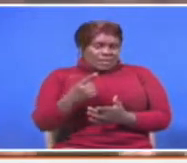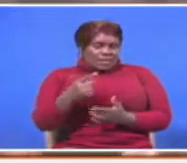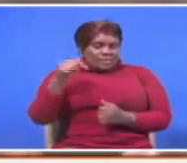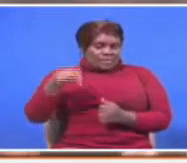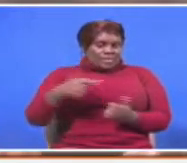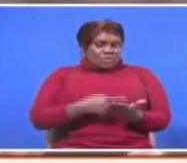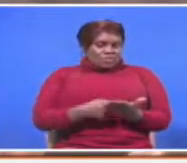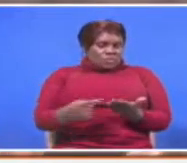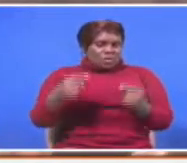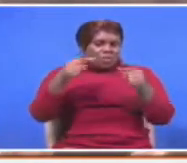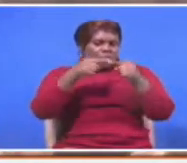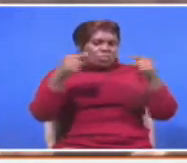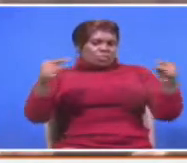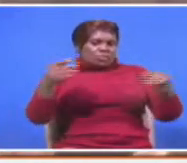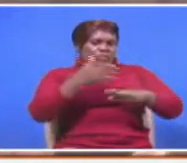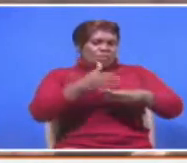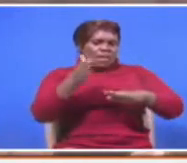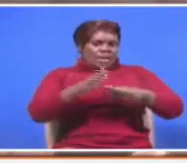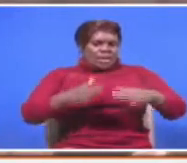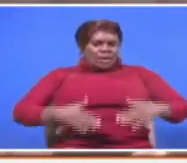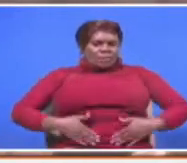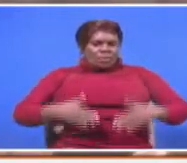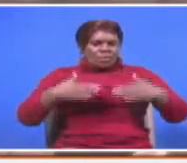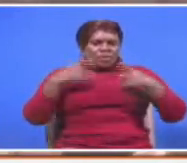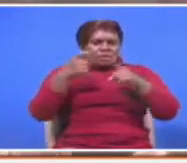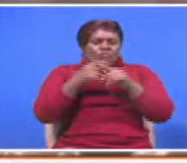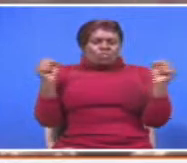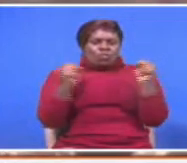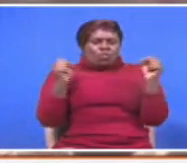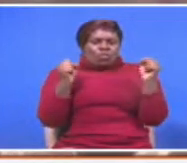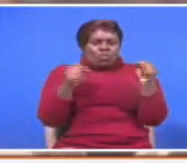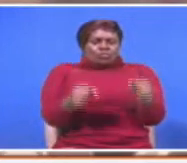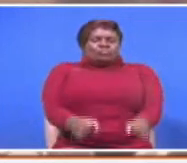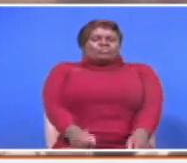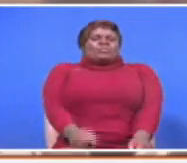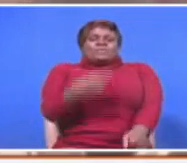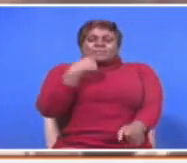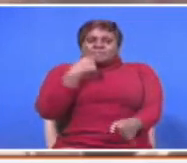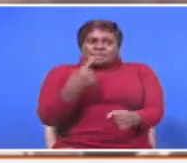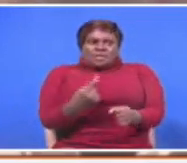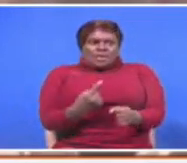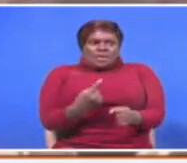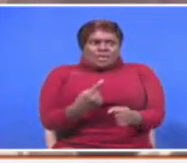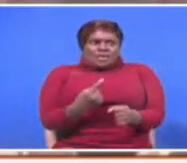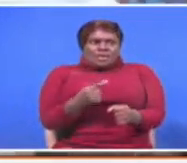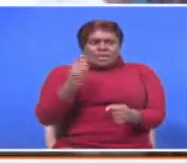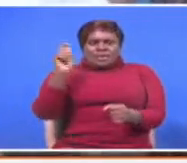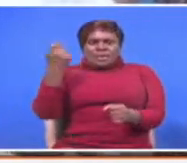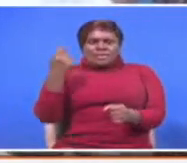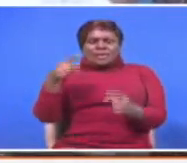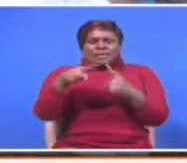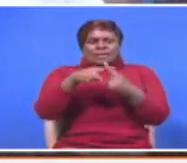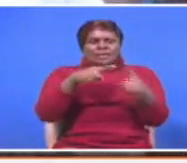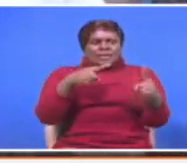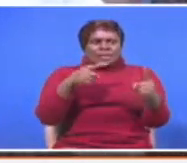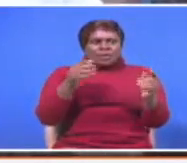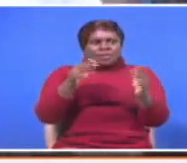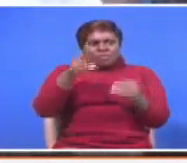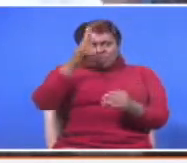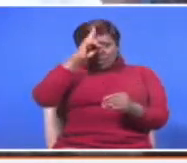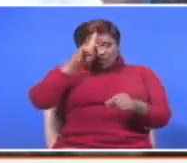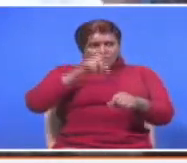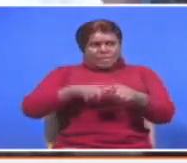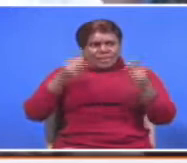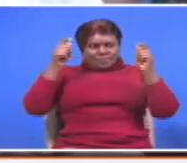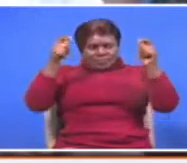wiki hii, kuopinzani, ulikodisha mili kutoka kwenye makafani na kudai kuwa, ilikuwa ya wakenya walio wawa na polisi wakatu